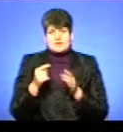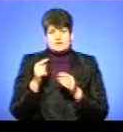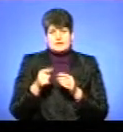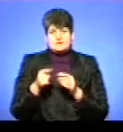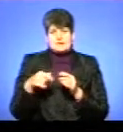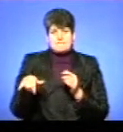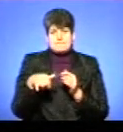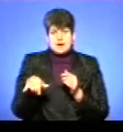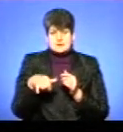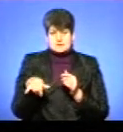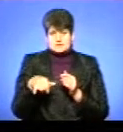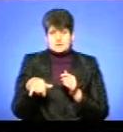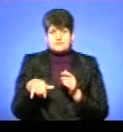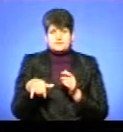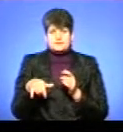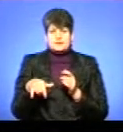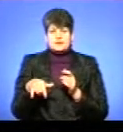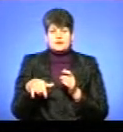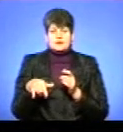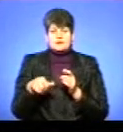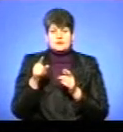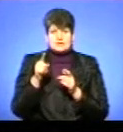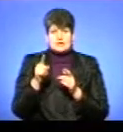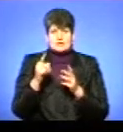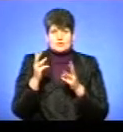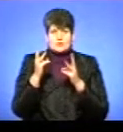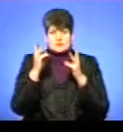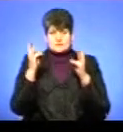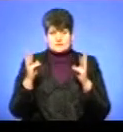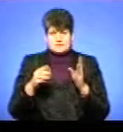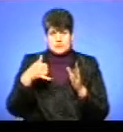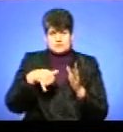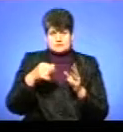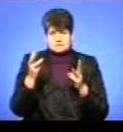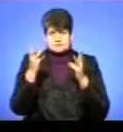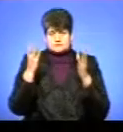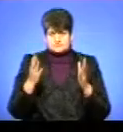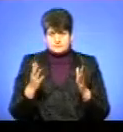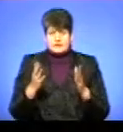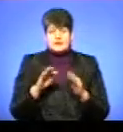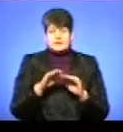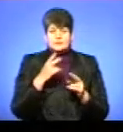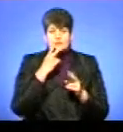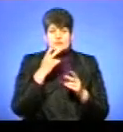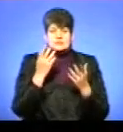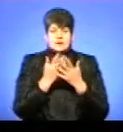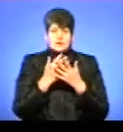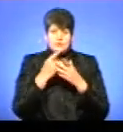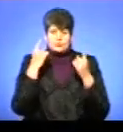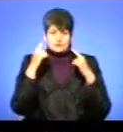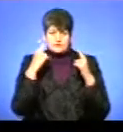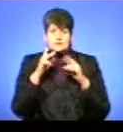преска на одязі стоїть, і вона загорілася. Діти подивились мультфільм, як діяти під час